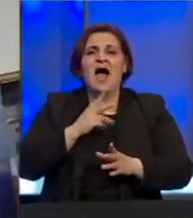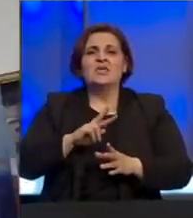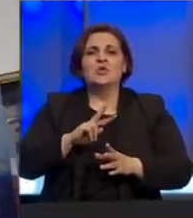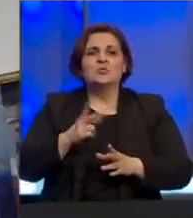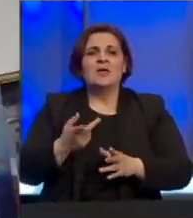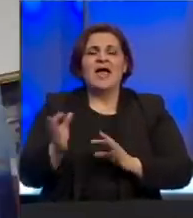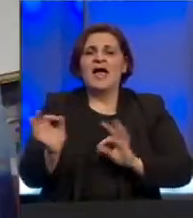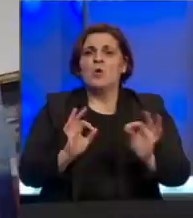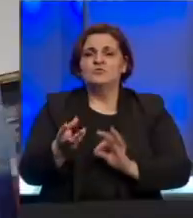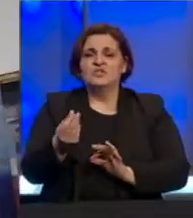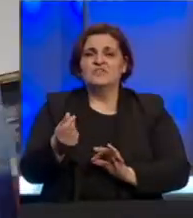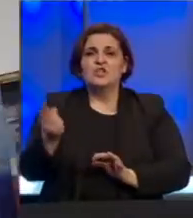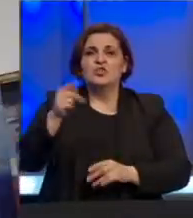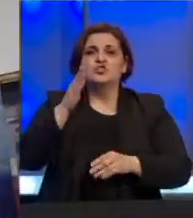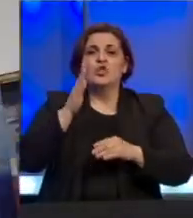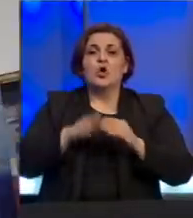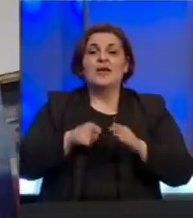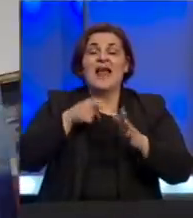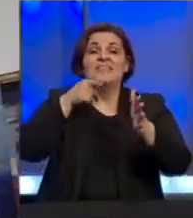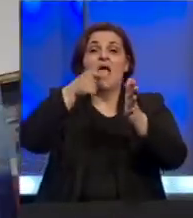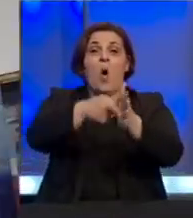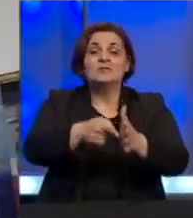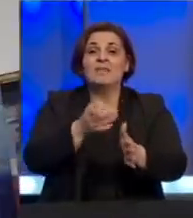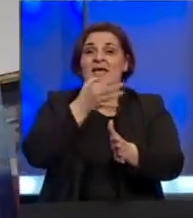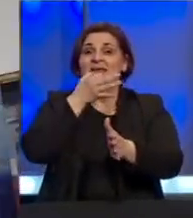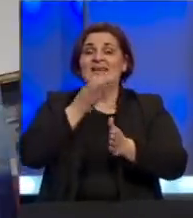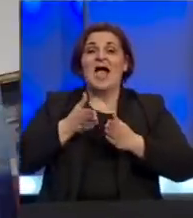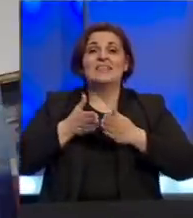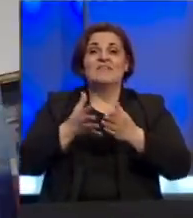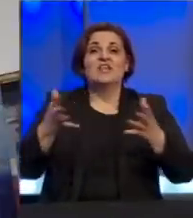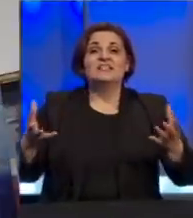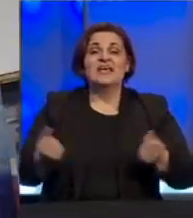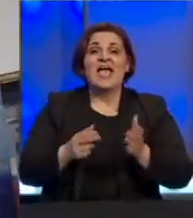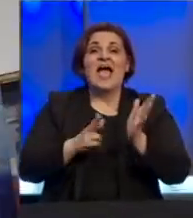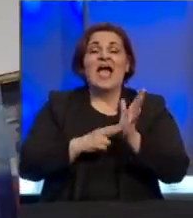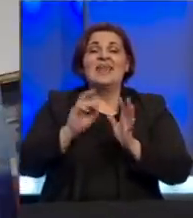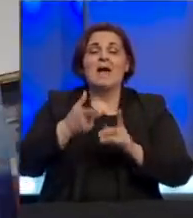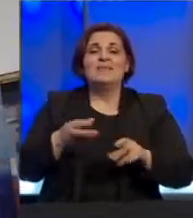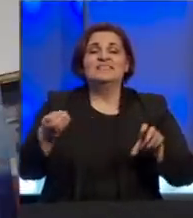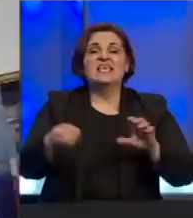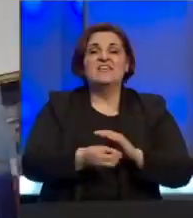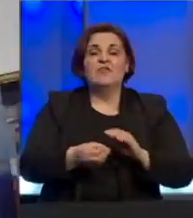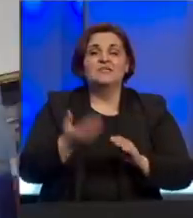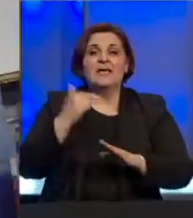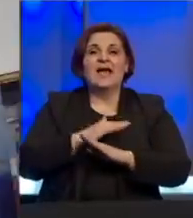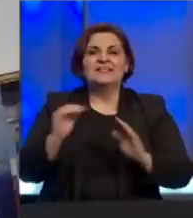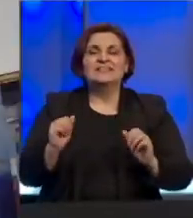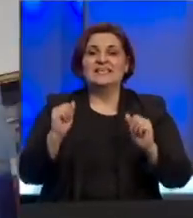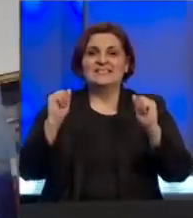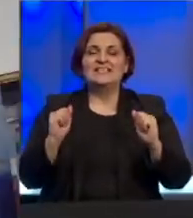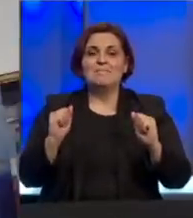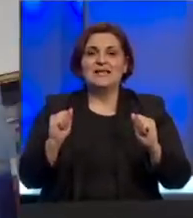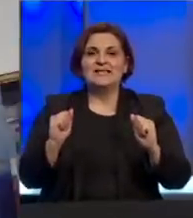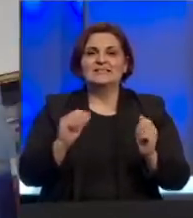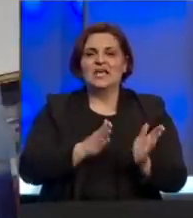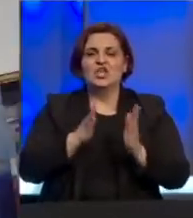ova sredstva dođu do krajnjih korisnika? Najbolje put je informiranje namjenskih fondova, prije svega stabilizacijski